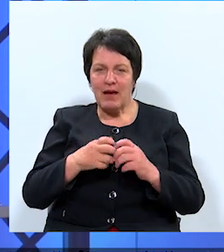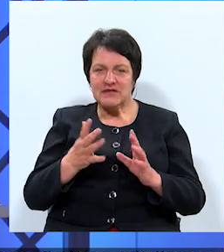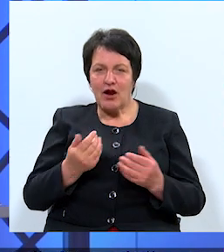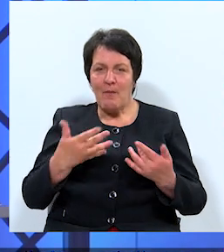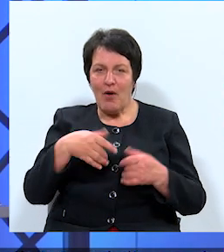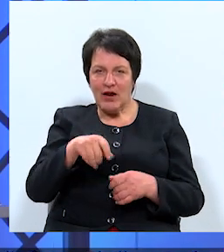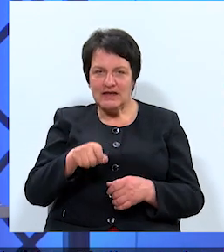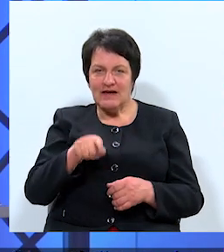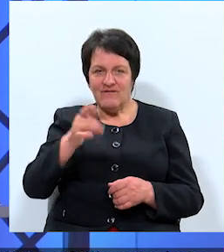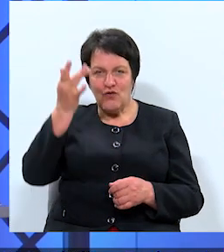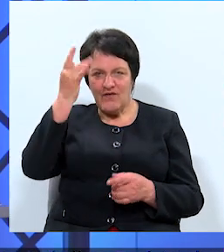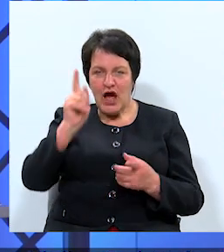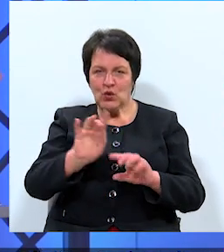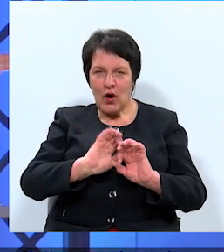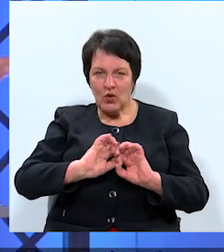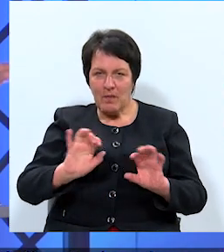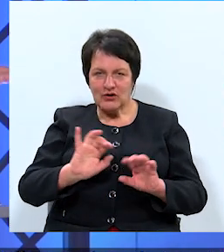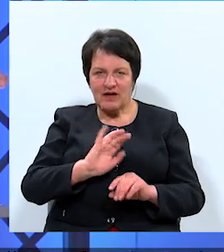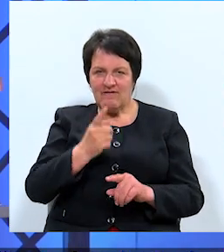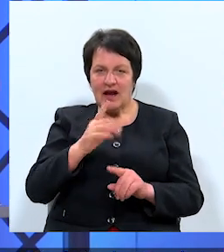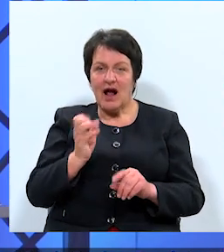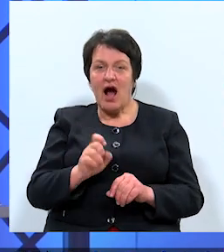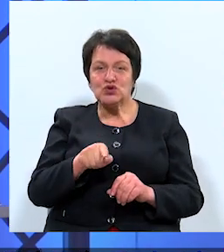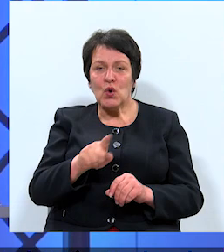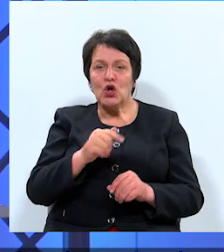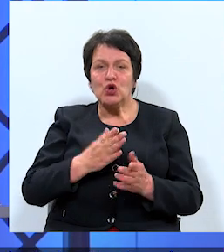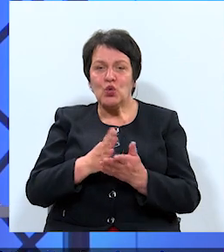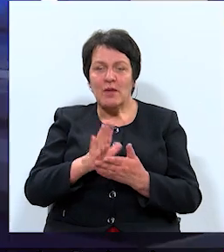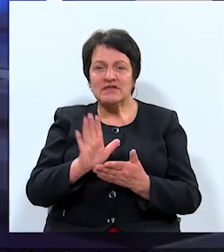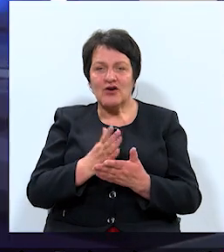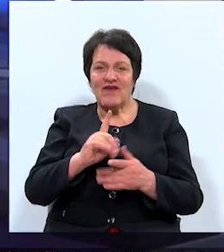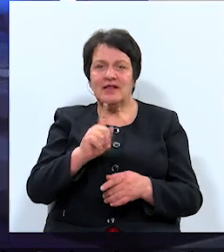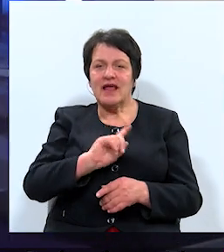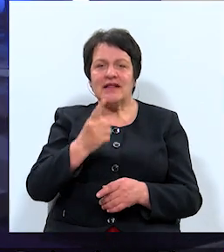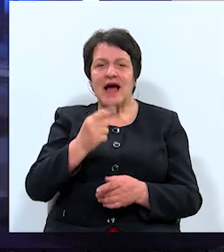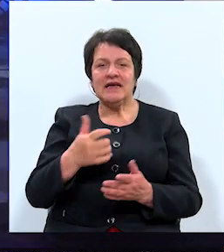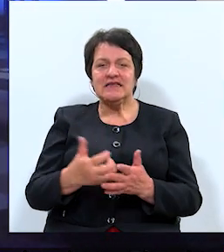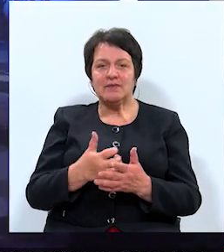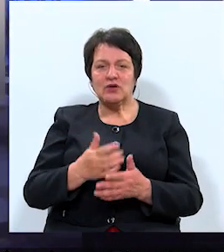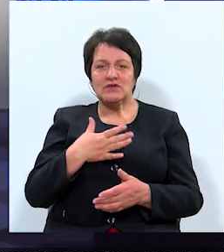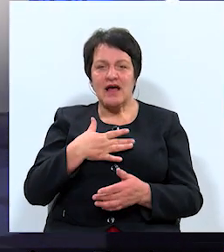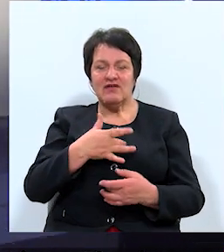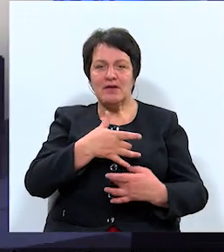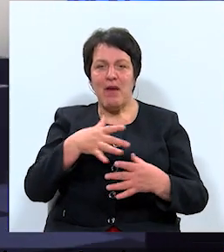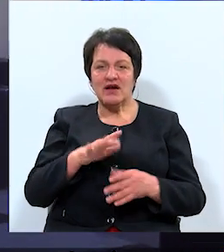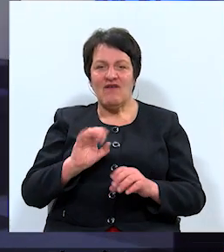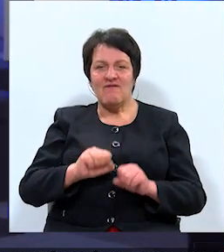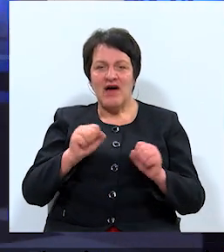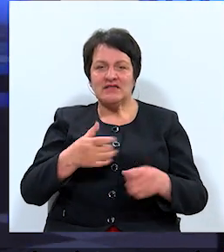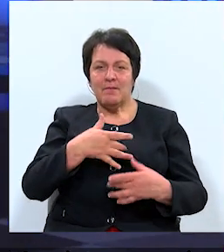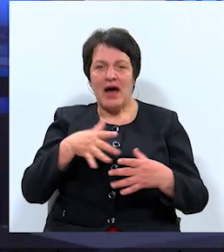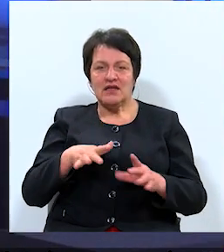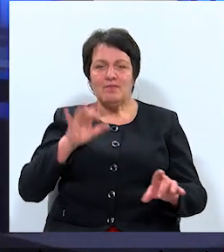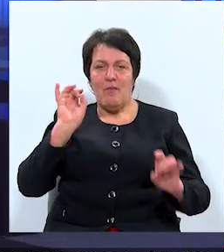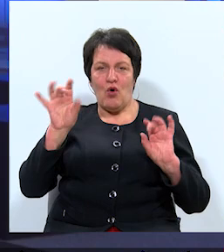viedokļu paušanu. Nevien ar to, kā šo jomu sakārtot, nevis vienkārši izmantot savus partijus vai varas partijas popularizēšanai.